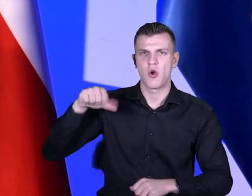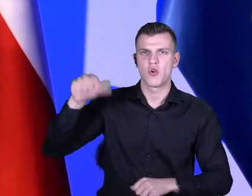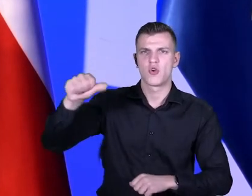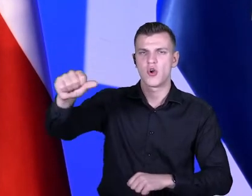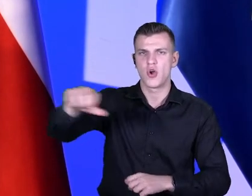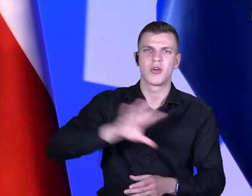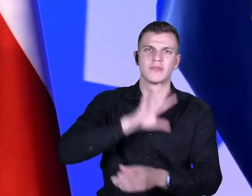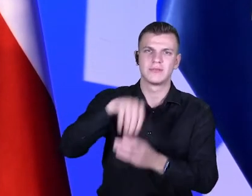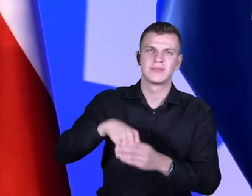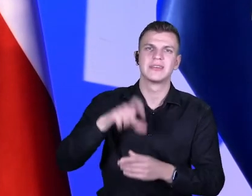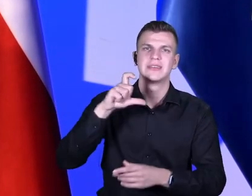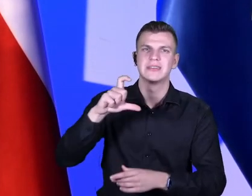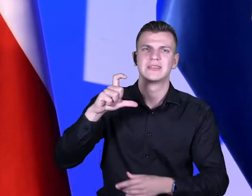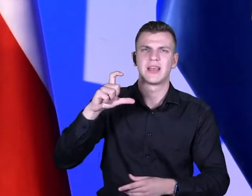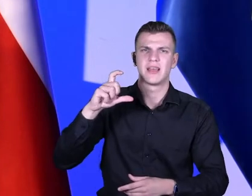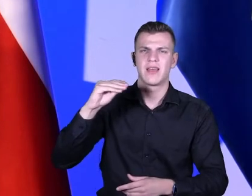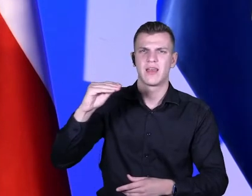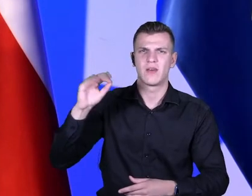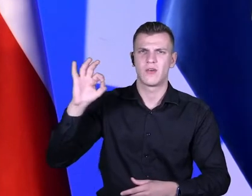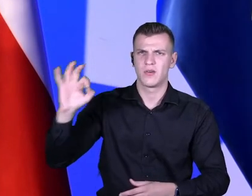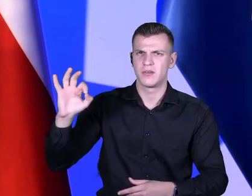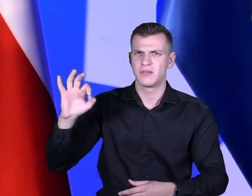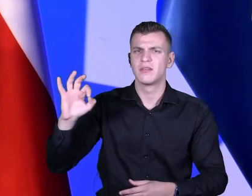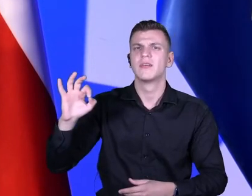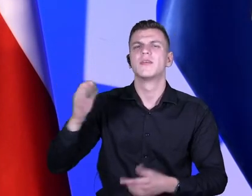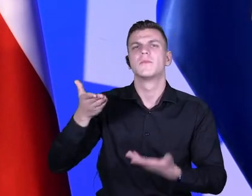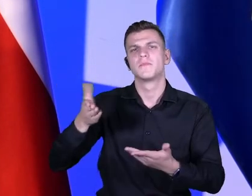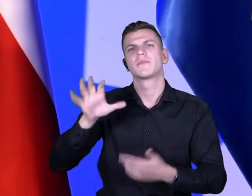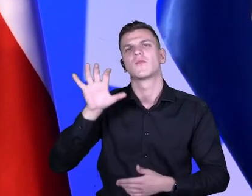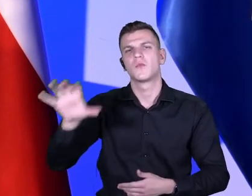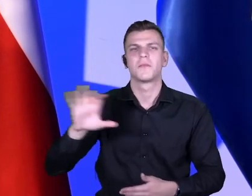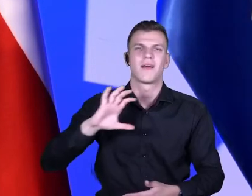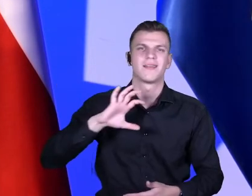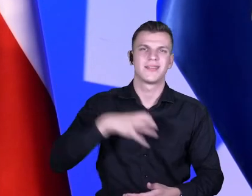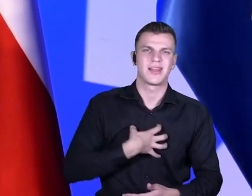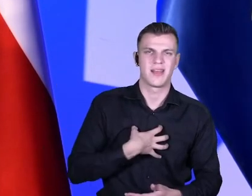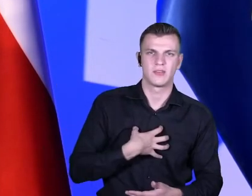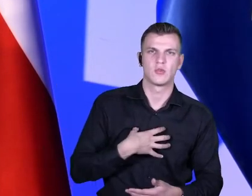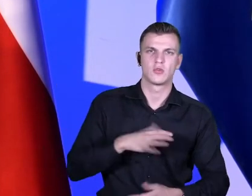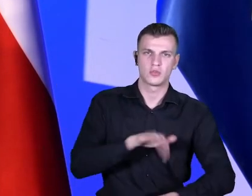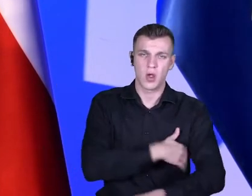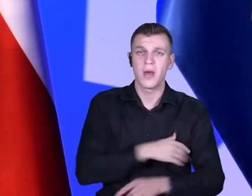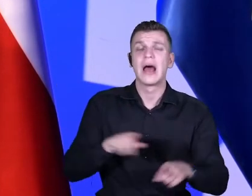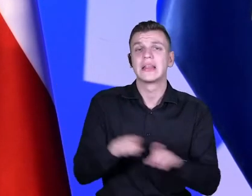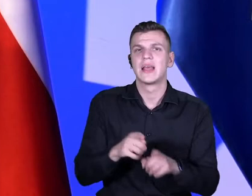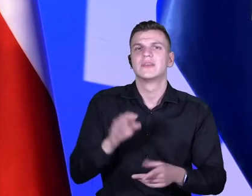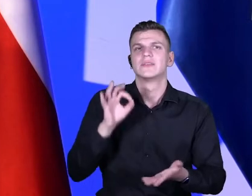CEO, która dotyczy dyrektorów szkół. Miałem również okazję, żeby odwiedzić